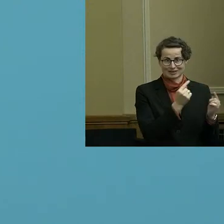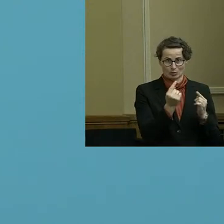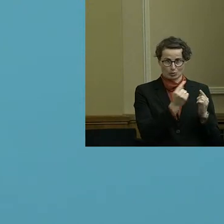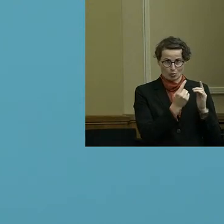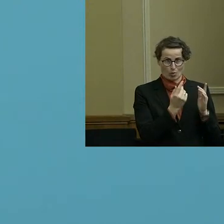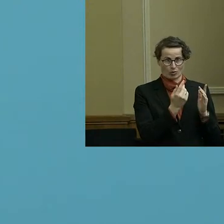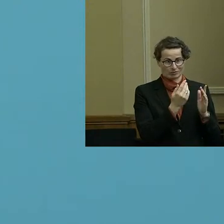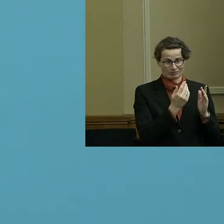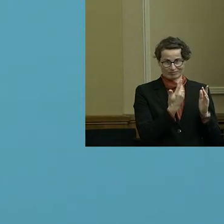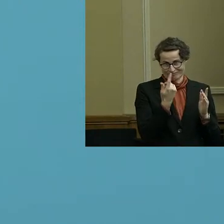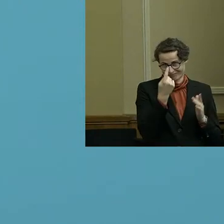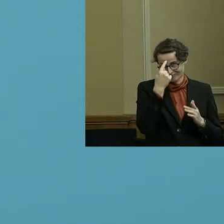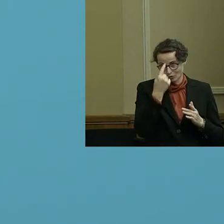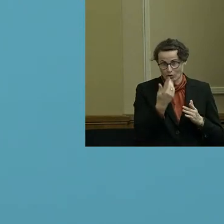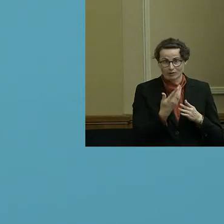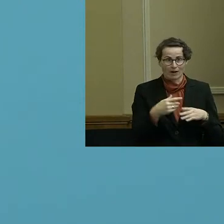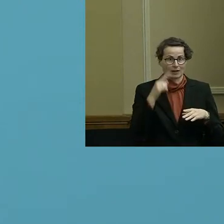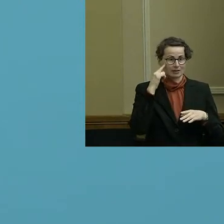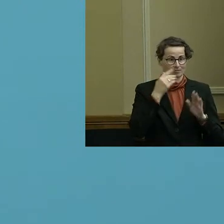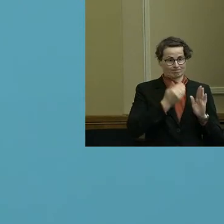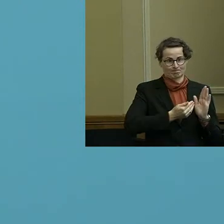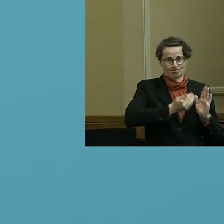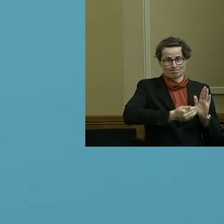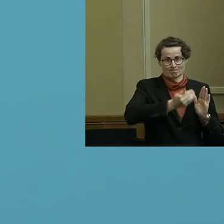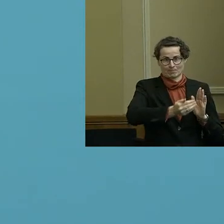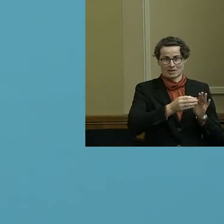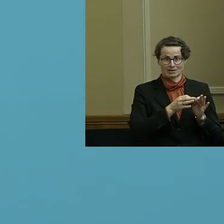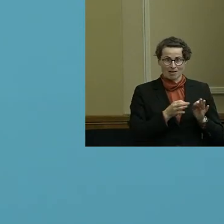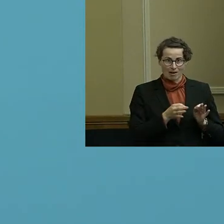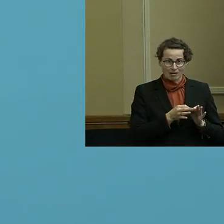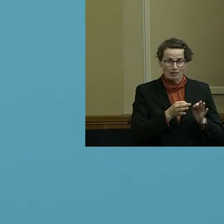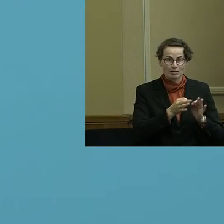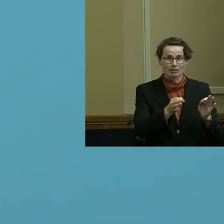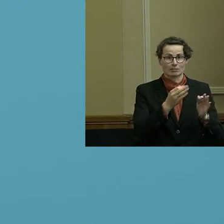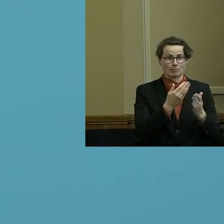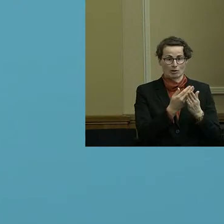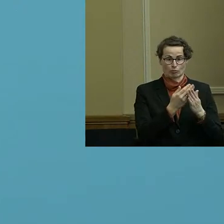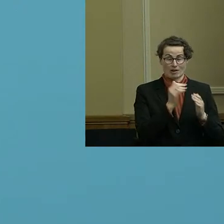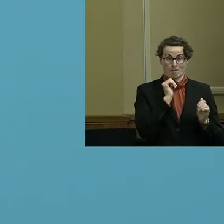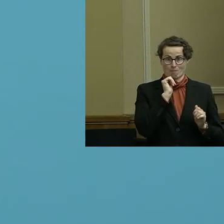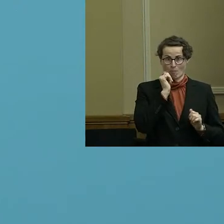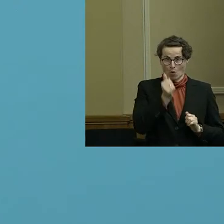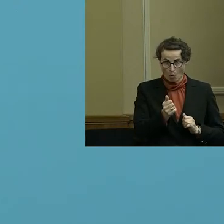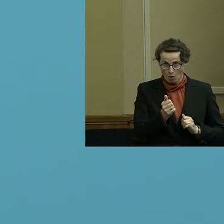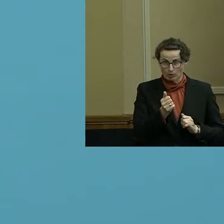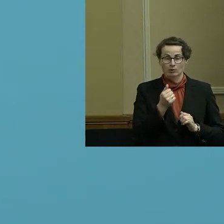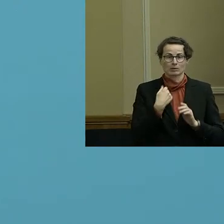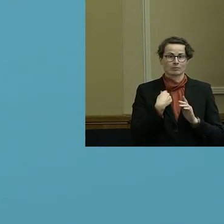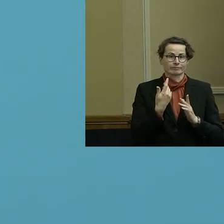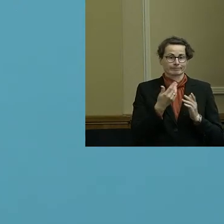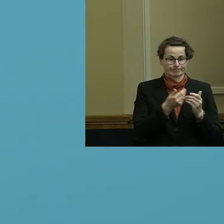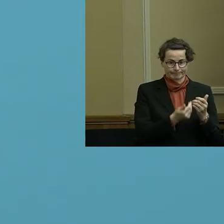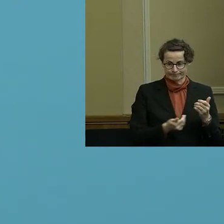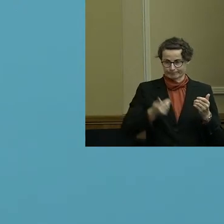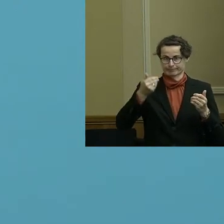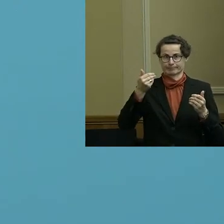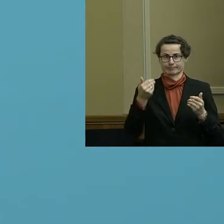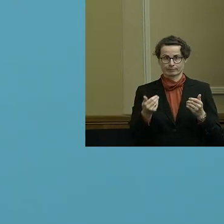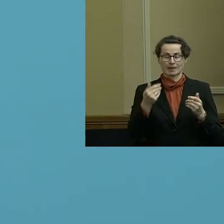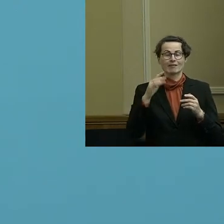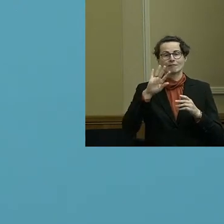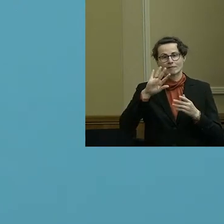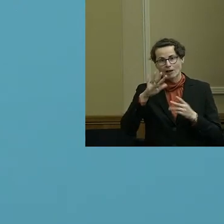Tagen, wie Sie ja vielleicht vernommen haben, wird morgen ein gesondertes, vermutlich